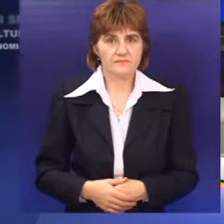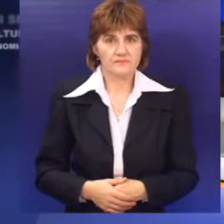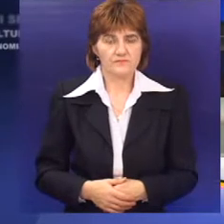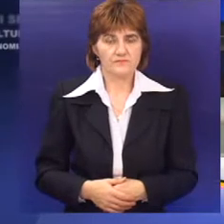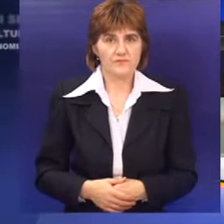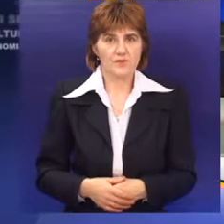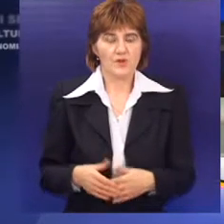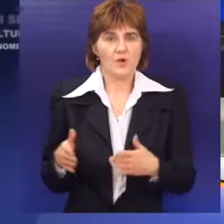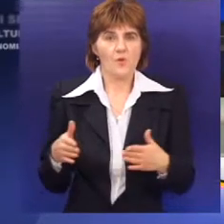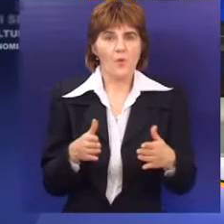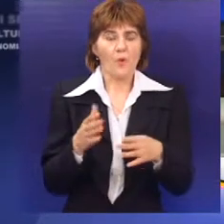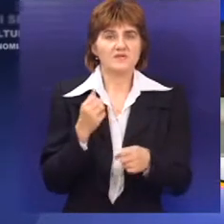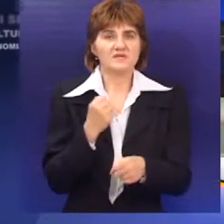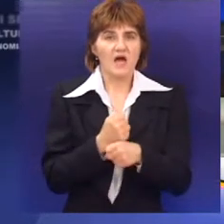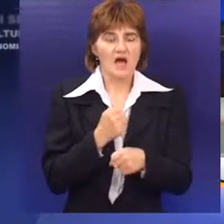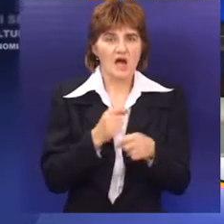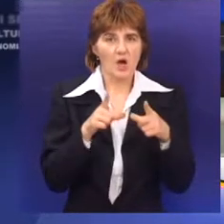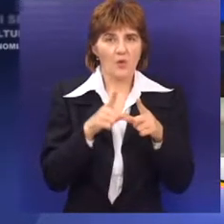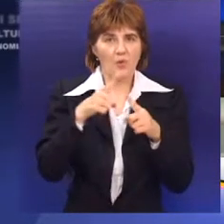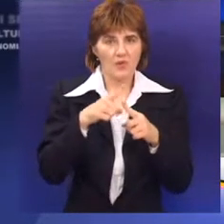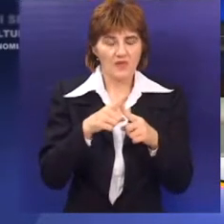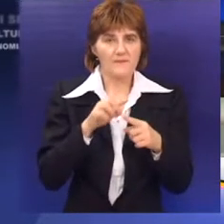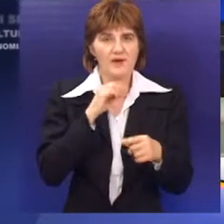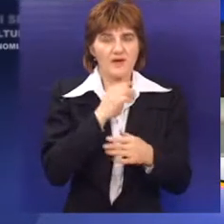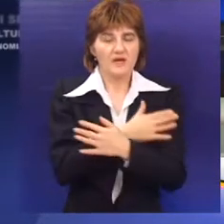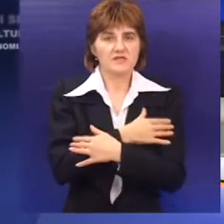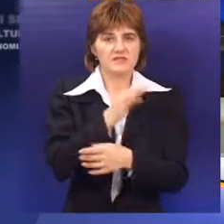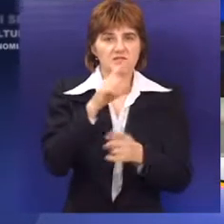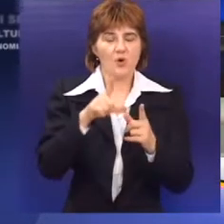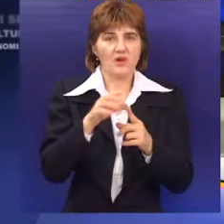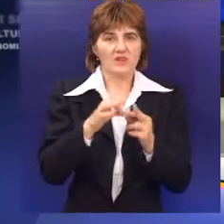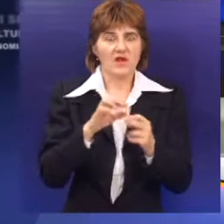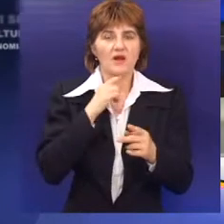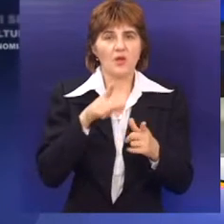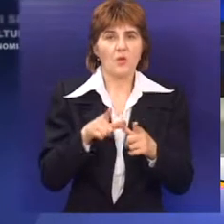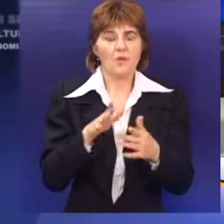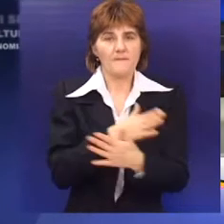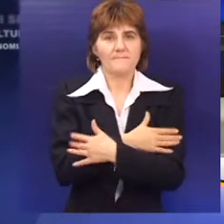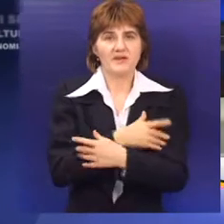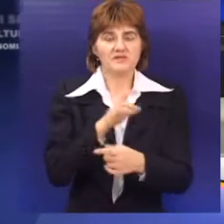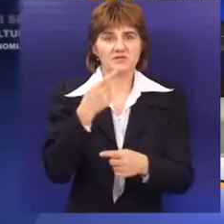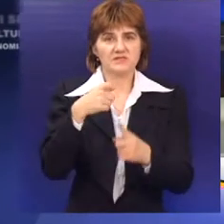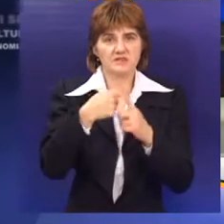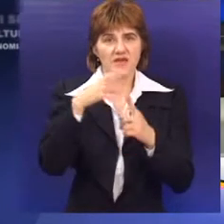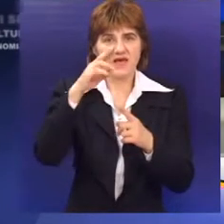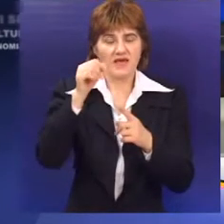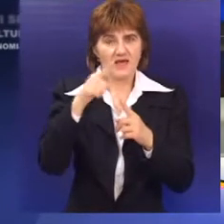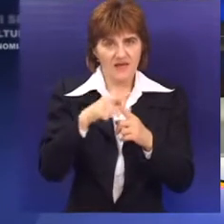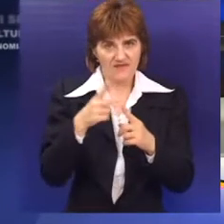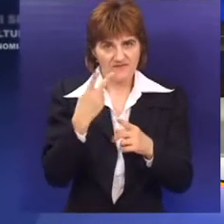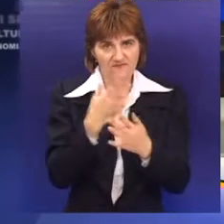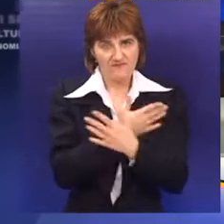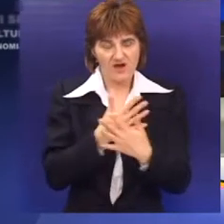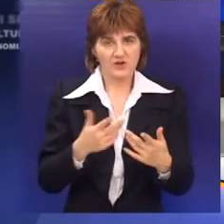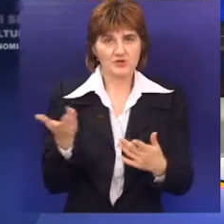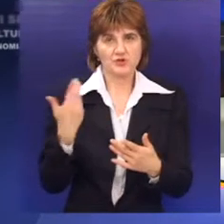Ulice Gutenbergova, Heroja Pinkija i Zoltana Gudelja u mesnoj zajednici Kjertvaroš u narednih 45 radnih